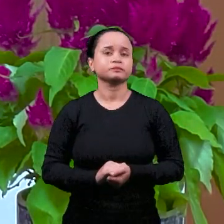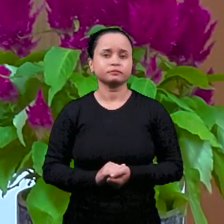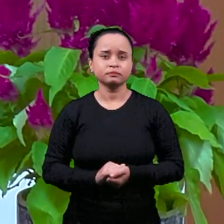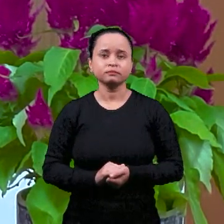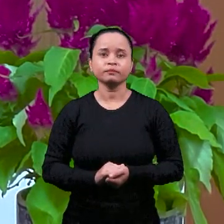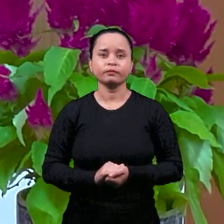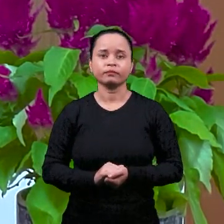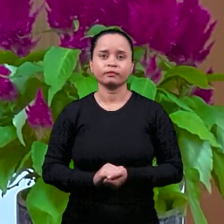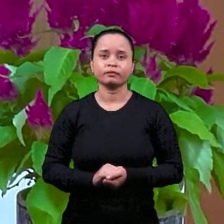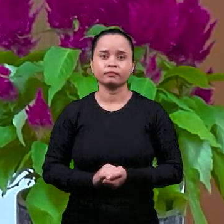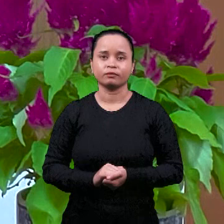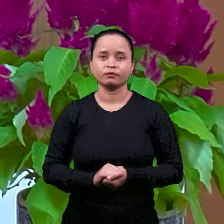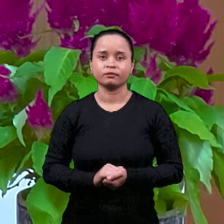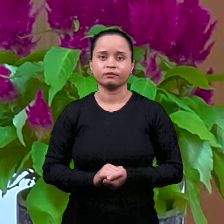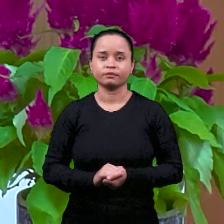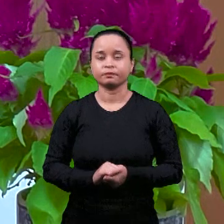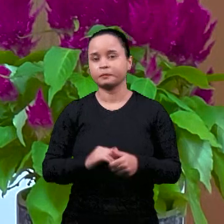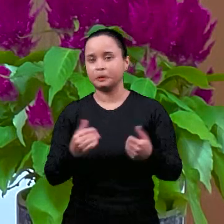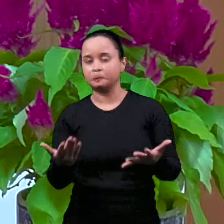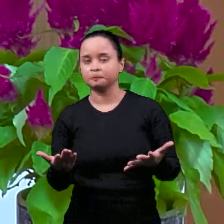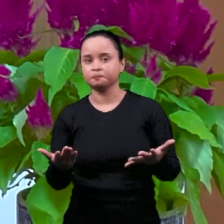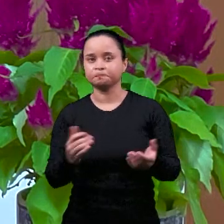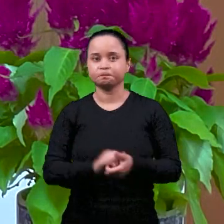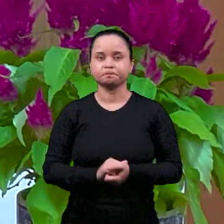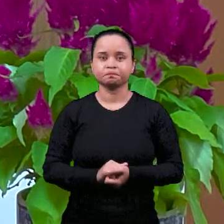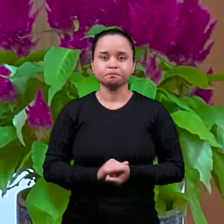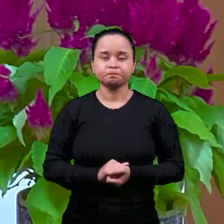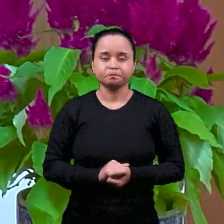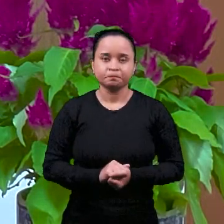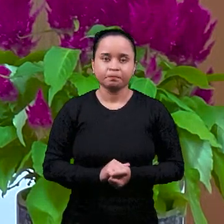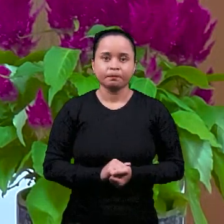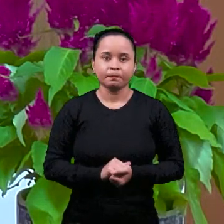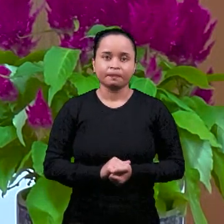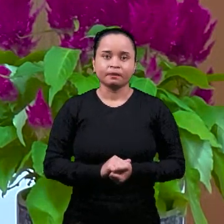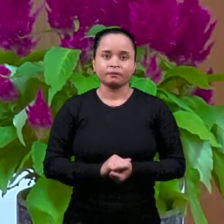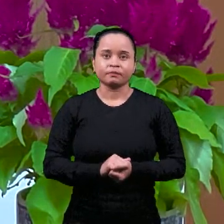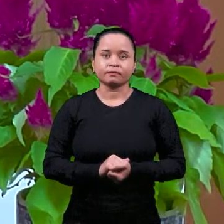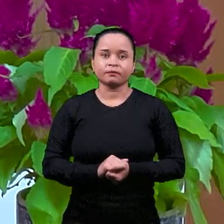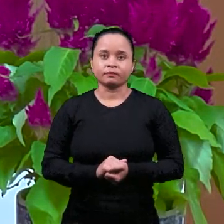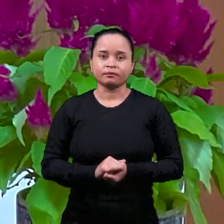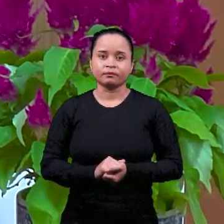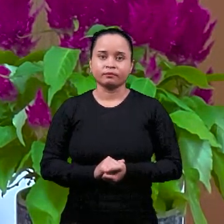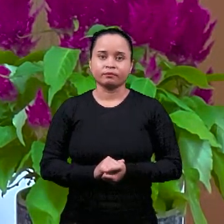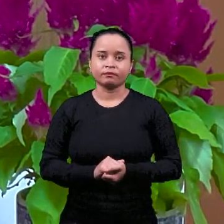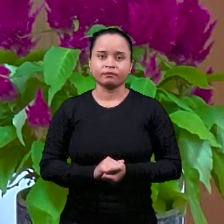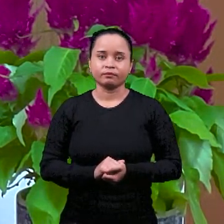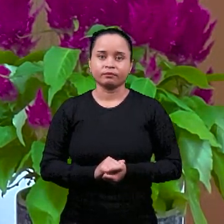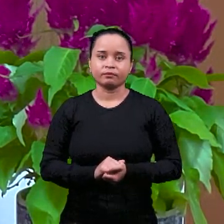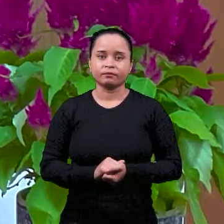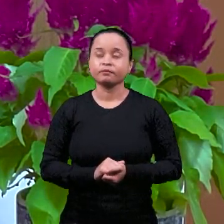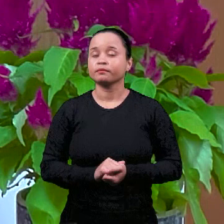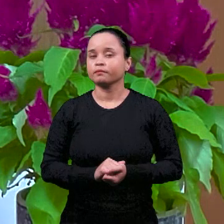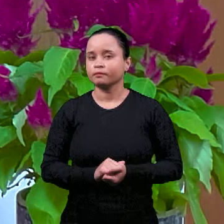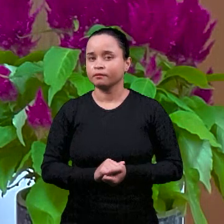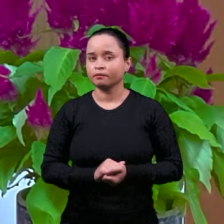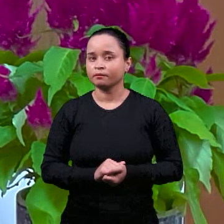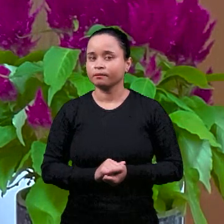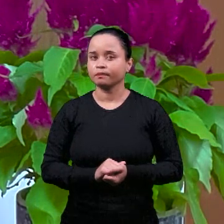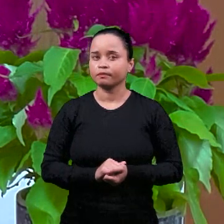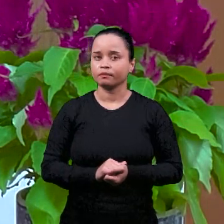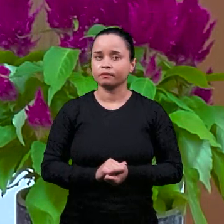времена, это были обсуждения, споры,